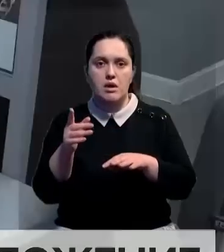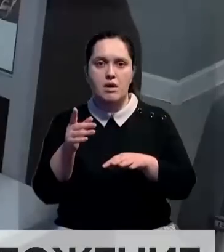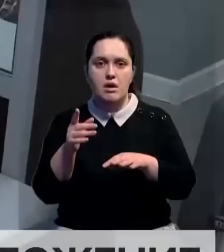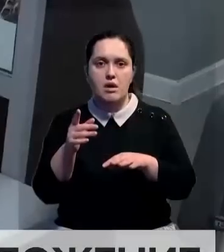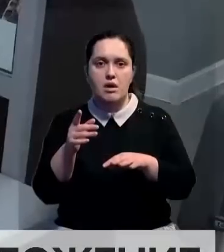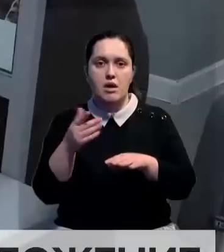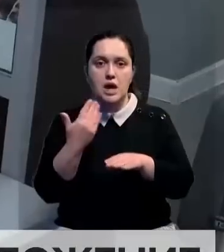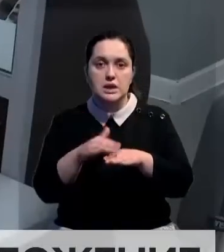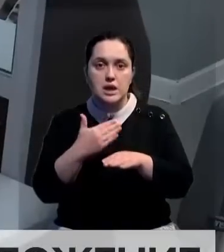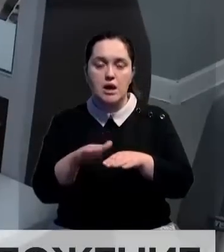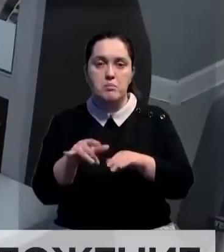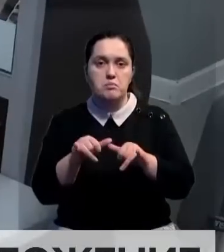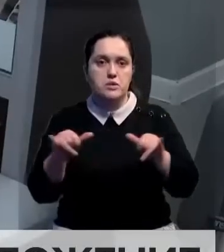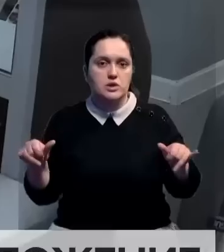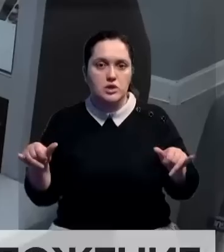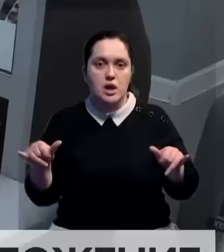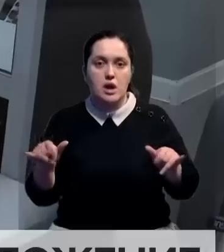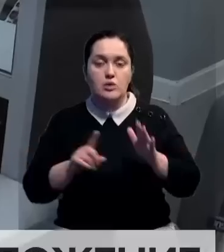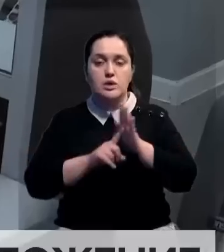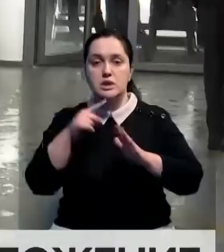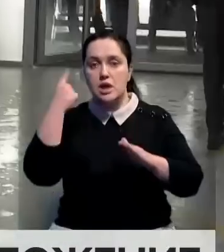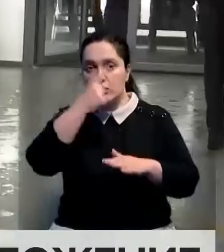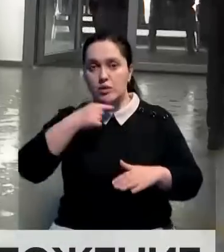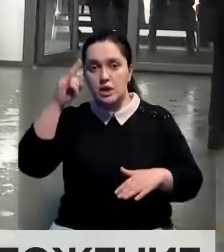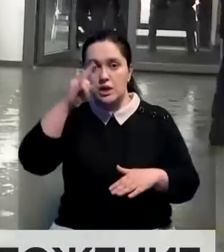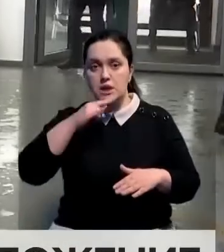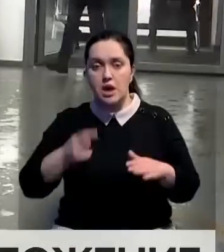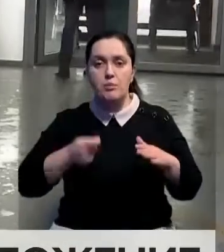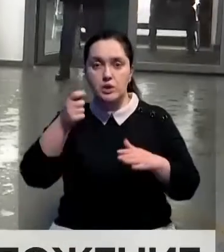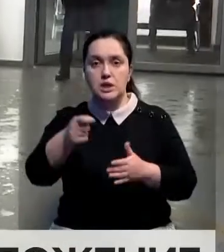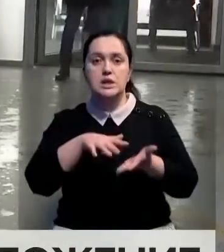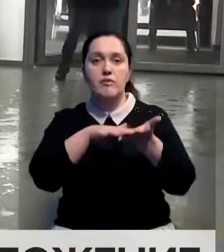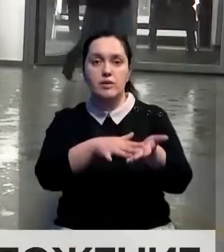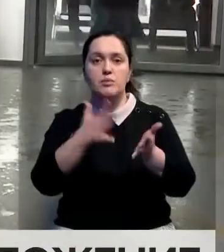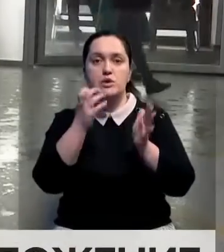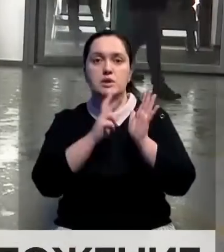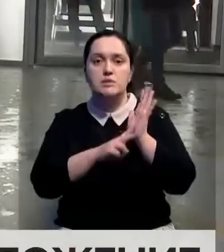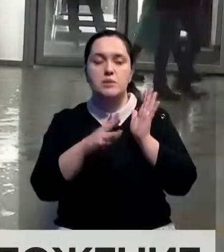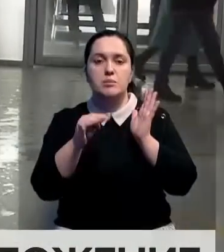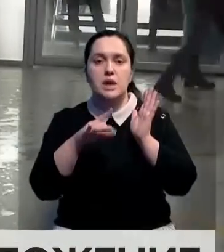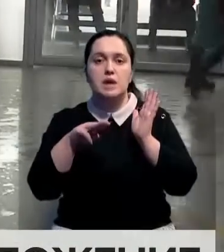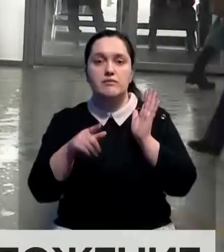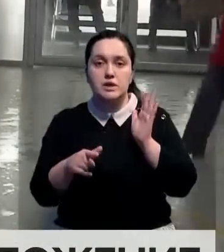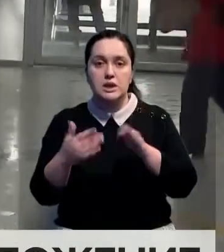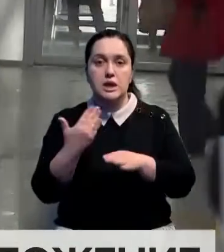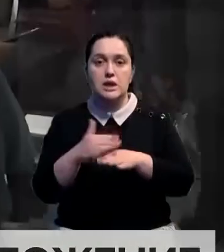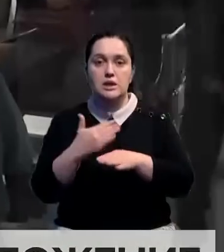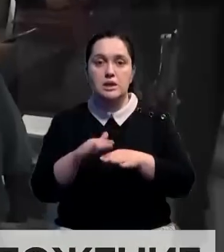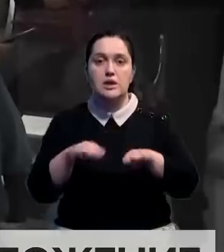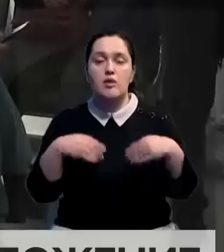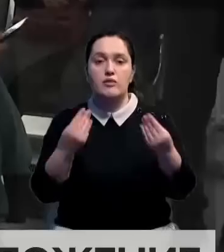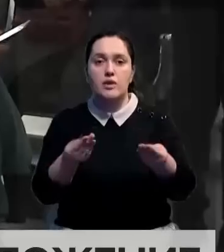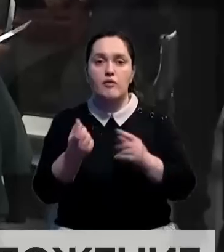тем, спрос на ипотеку намного превышает предложение. Только с начала года казахстанцы подали заявки на 570 миллиардов тенге.